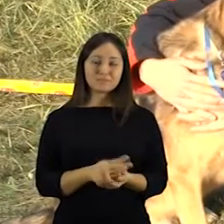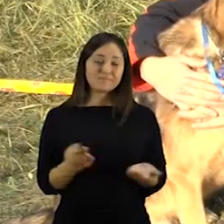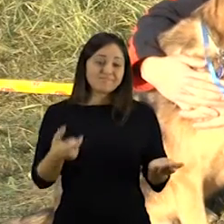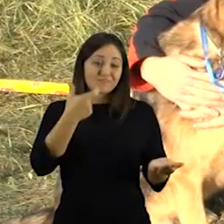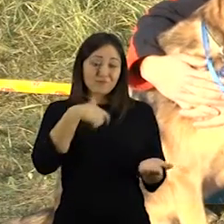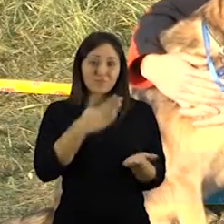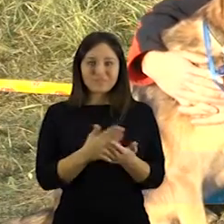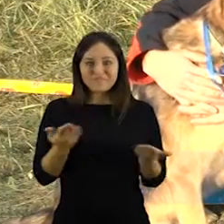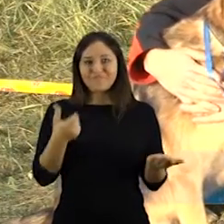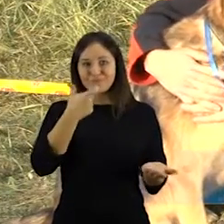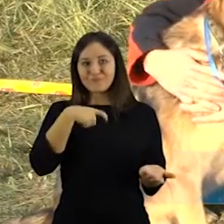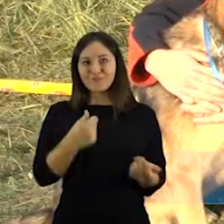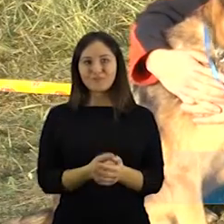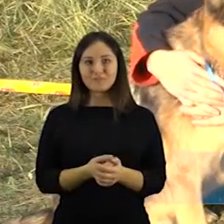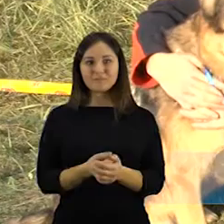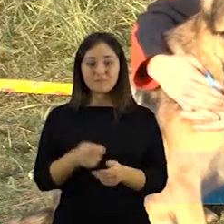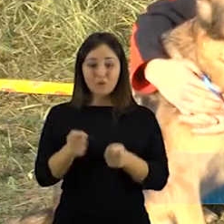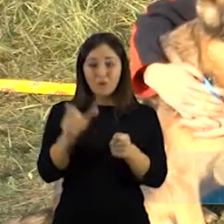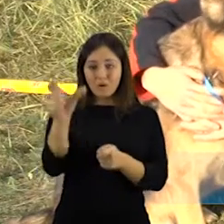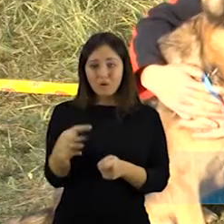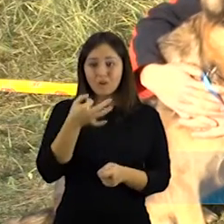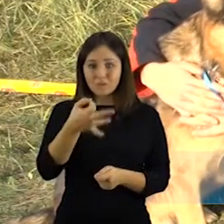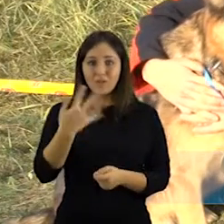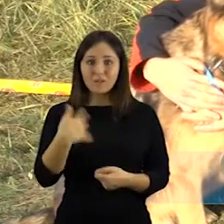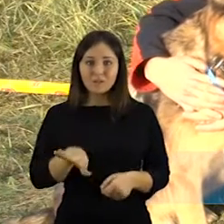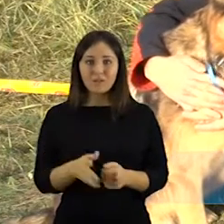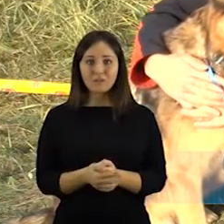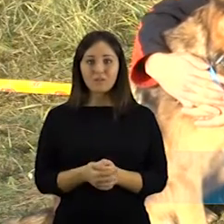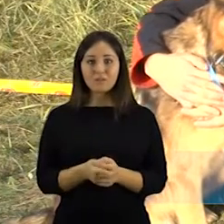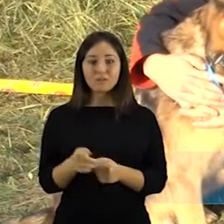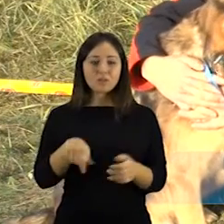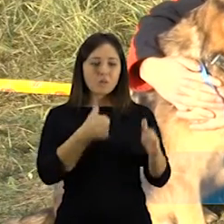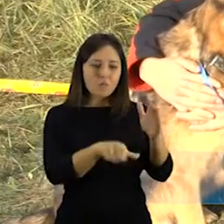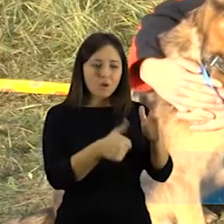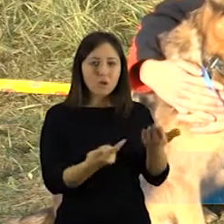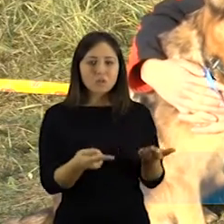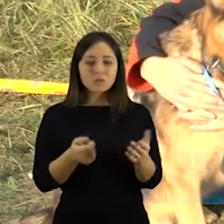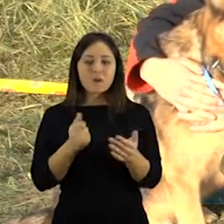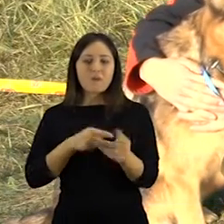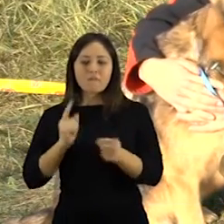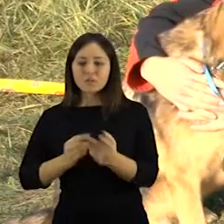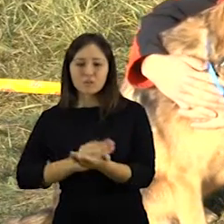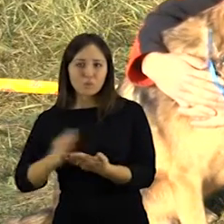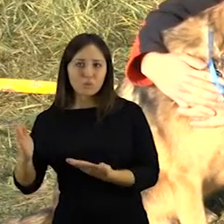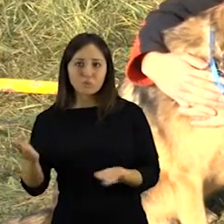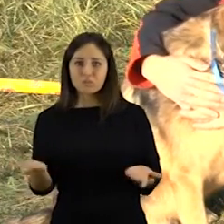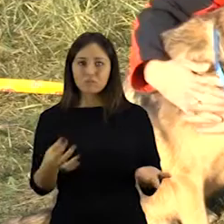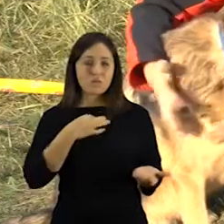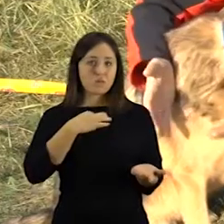yra šuo, nesvarbu, va, kaip ir minėjo varžybo organizatoris, ar jis beglobis, ar jis skilmingas, jis